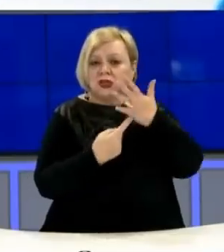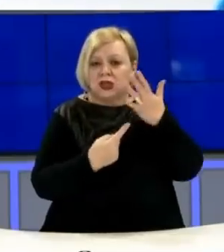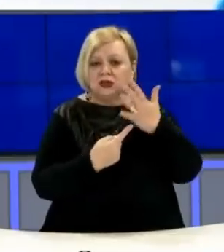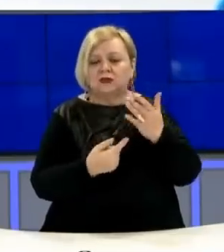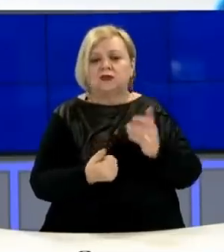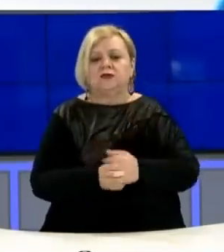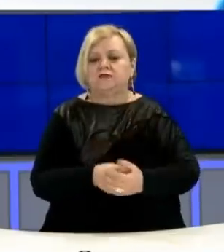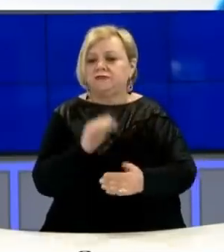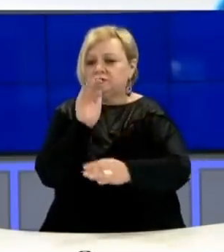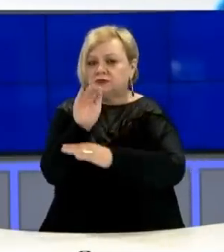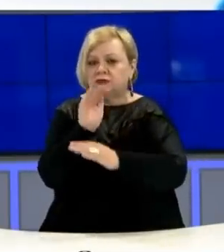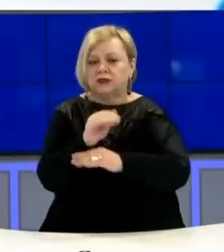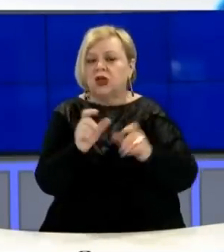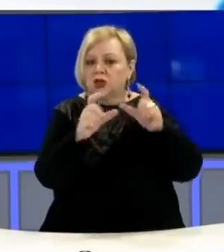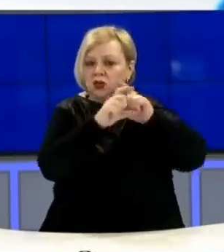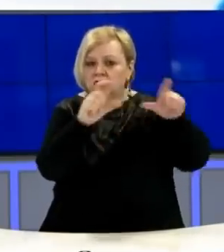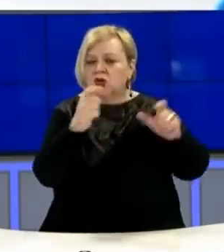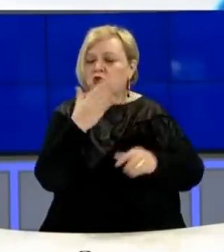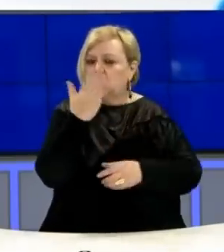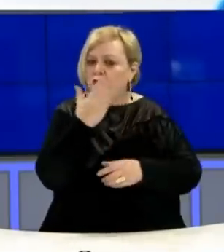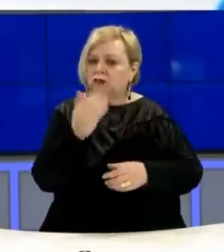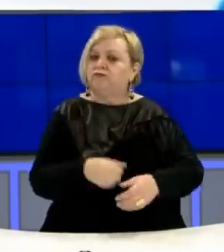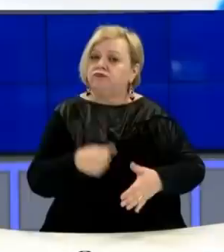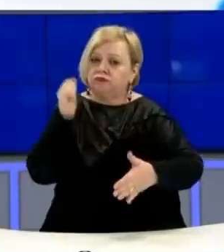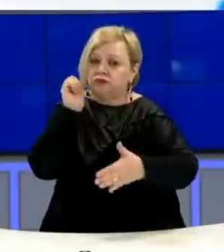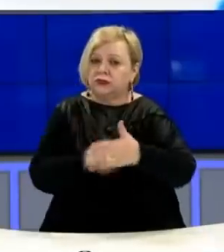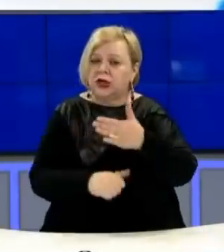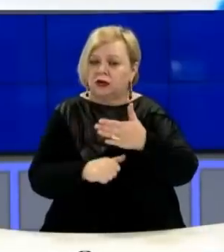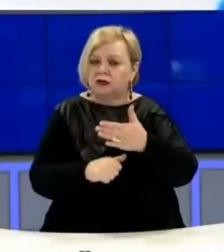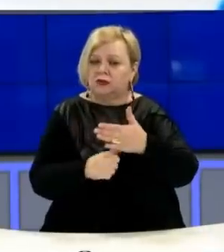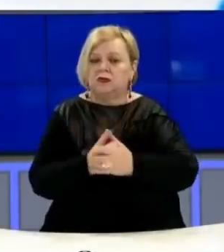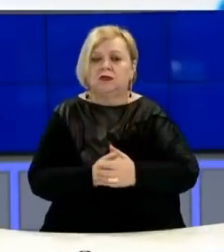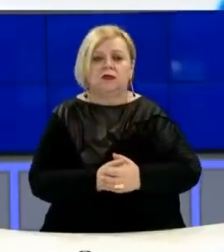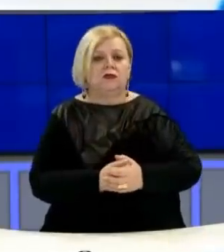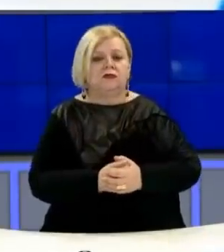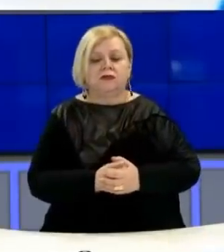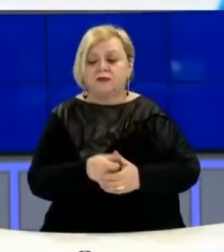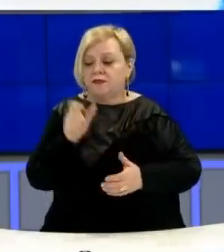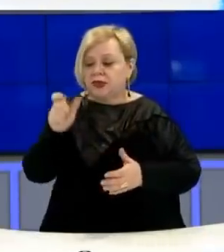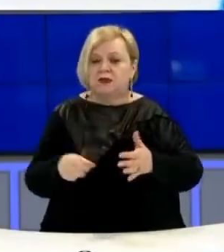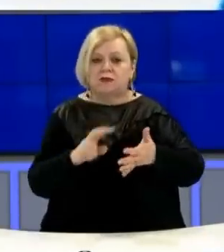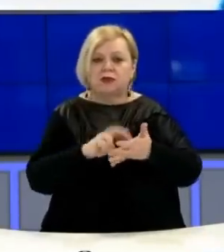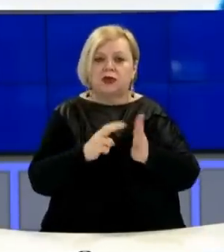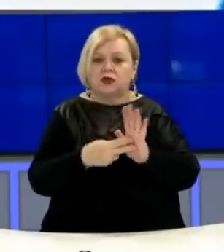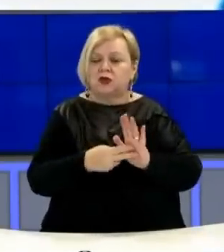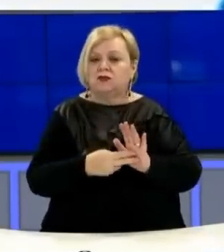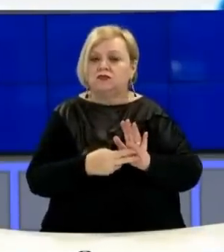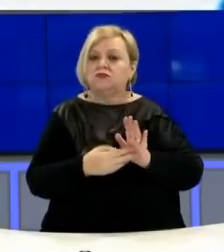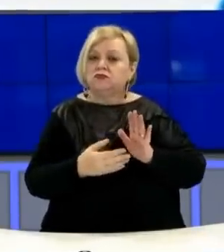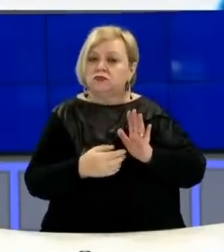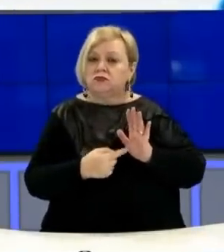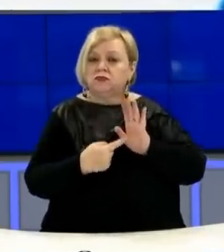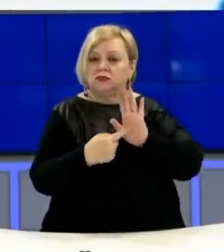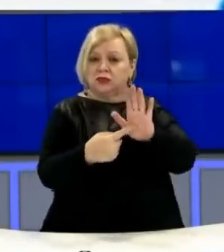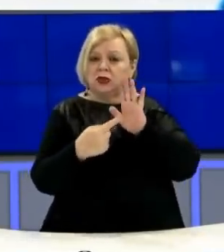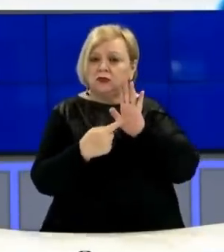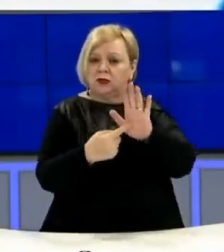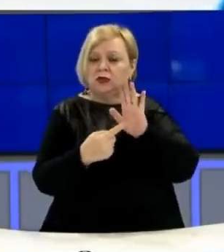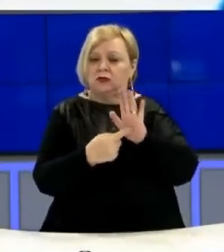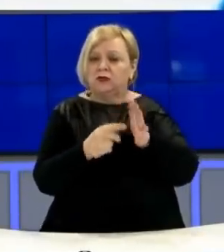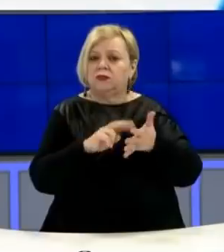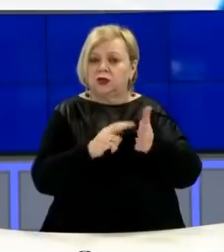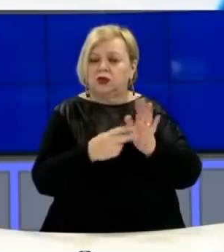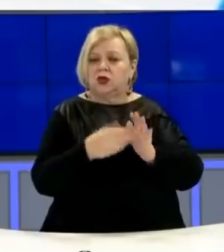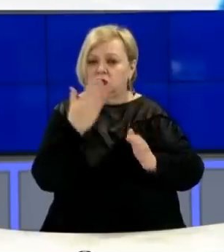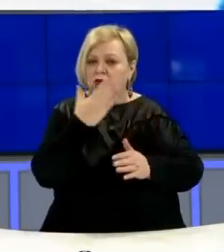Edhe ne i bëjmë thiri institucionë shkolore që të ndalojnë të drejtën e partije politike për të prezentuar platformat politike në